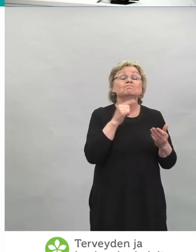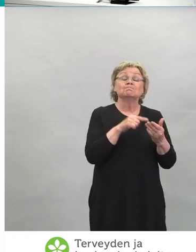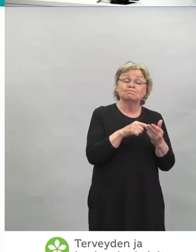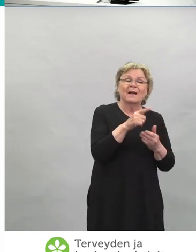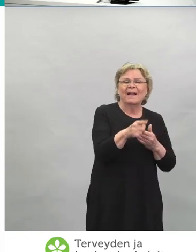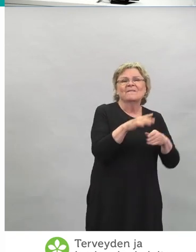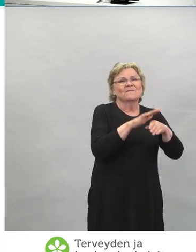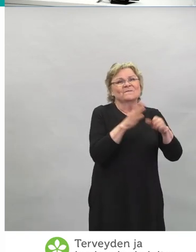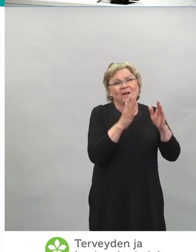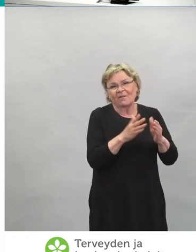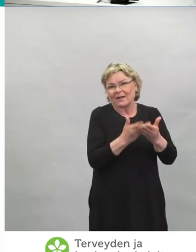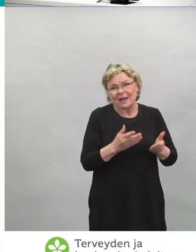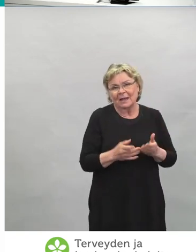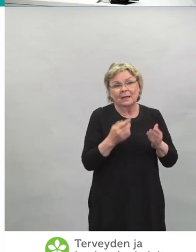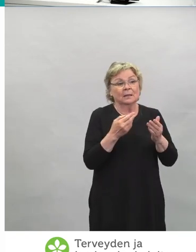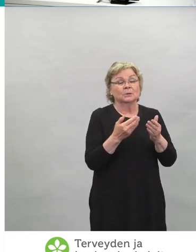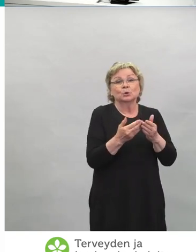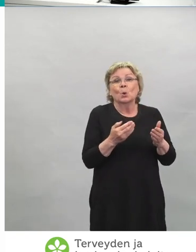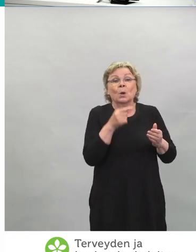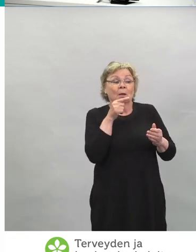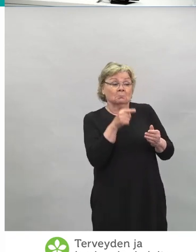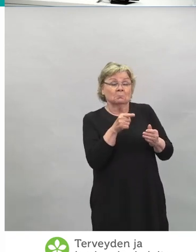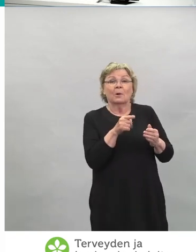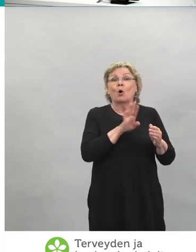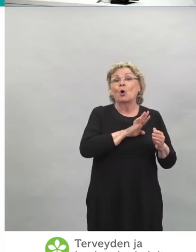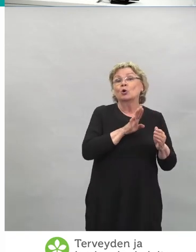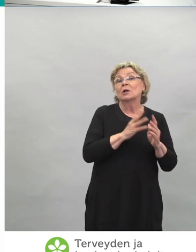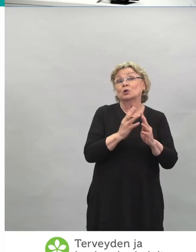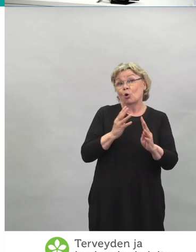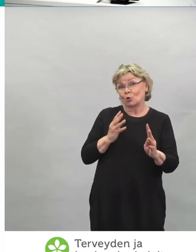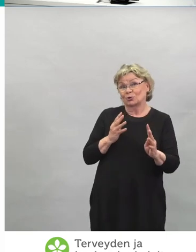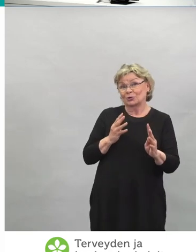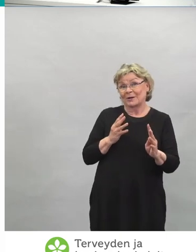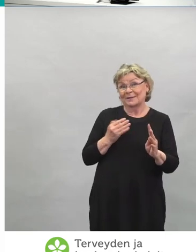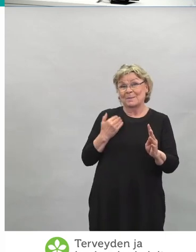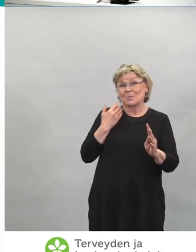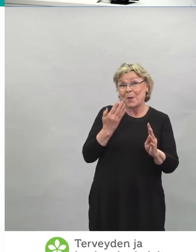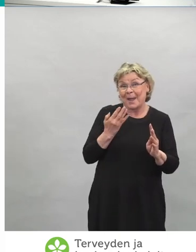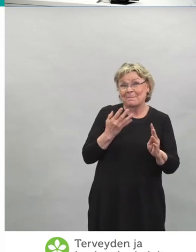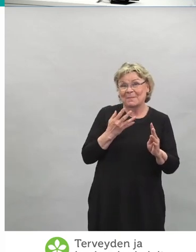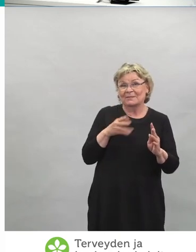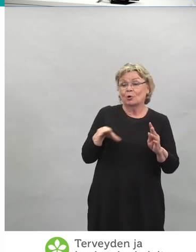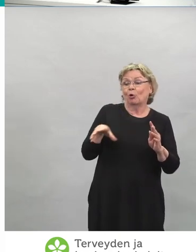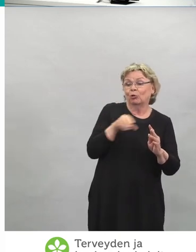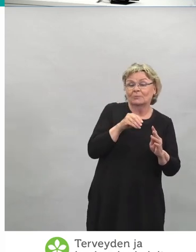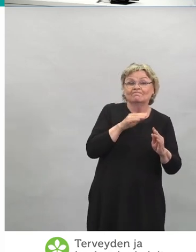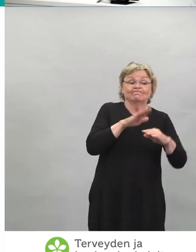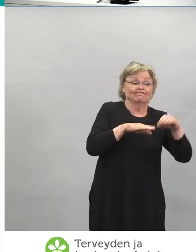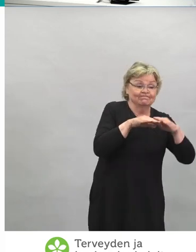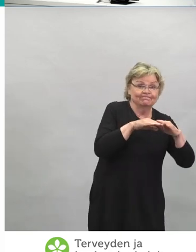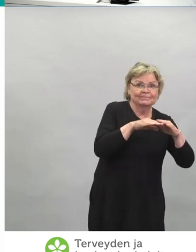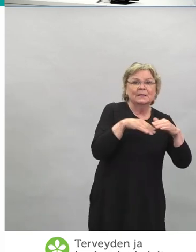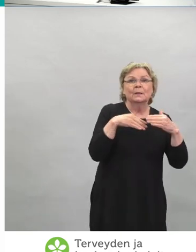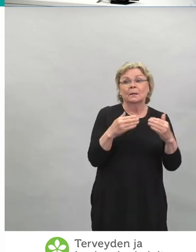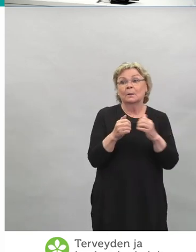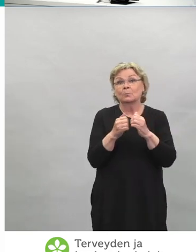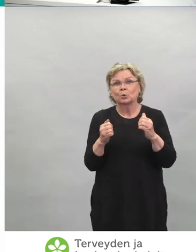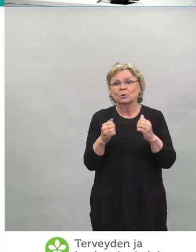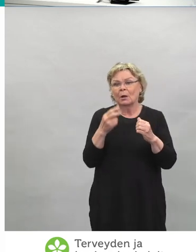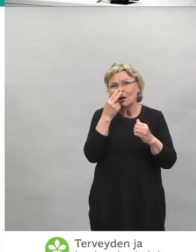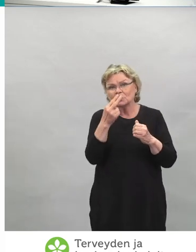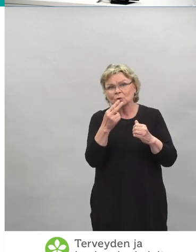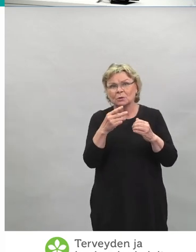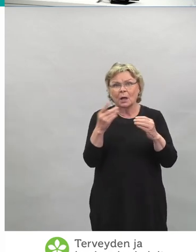odottamassa käsittelyä. Ne laitetaan sinne kyllä, mutta ne laitetaan ajallansa. Mutta verrattuna sitten taas annettujen rokoteannosten